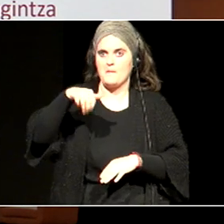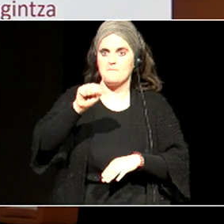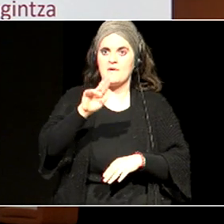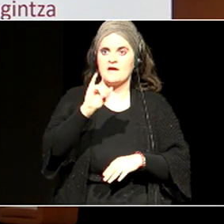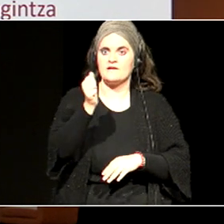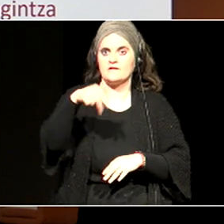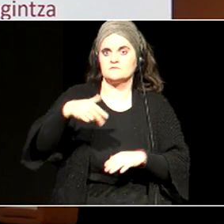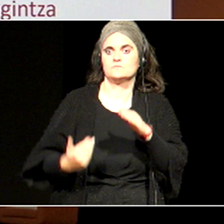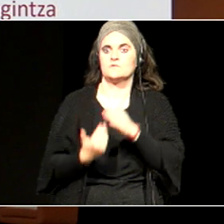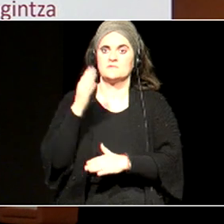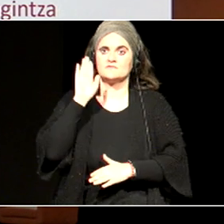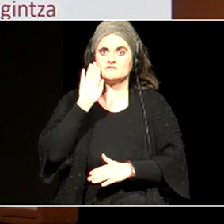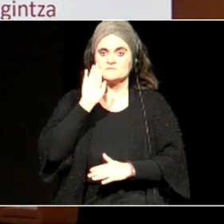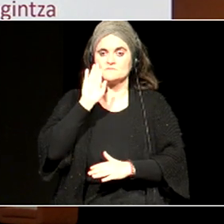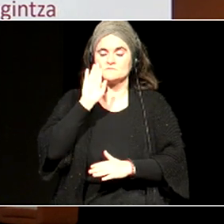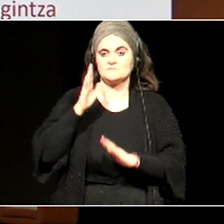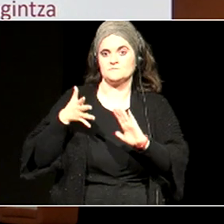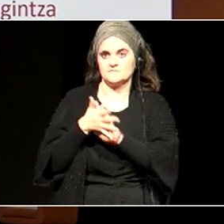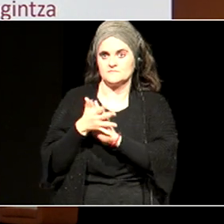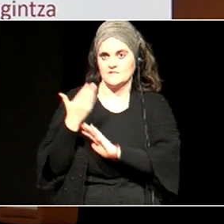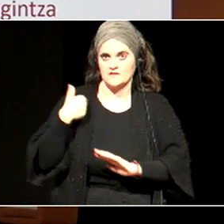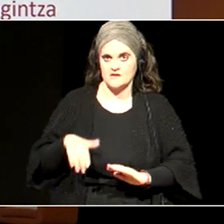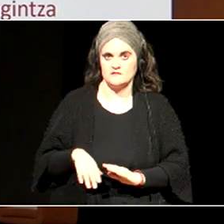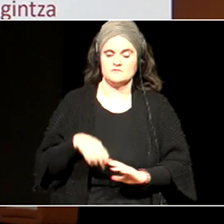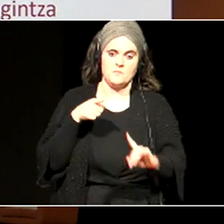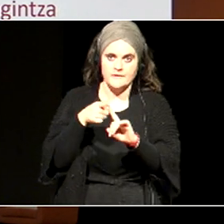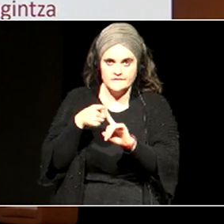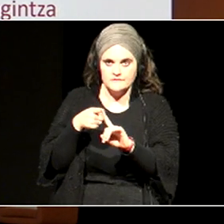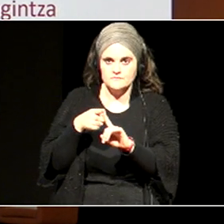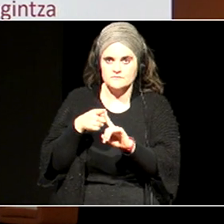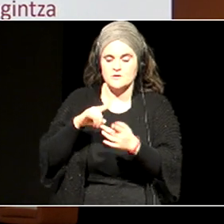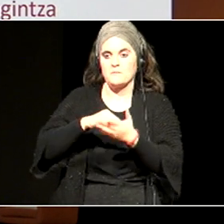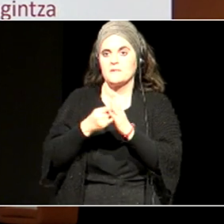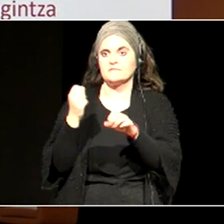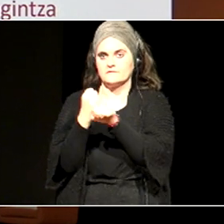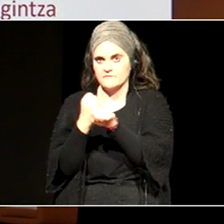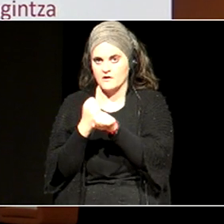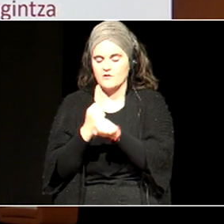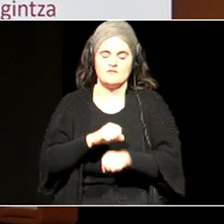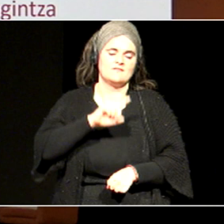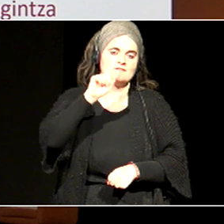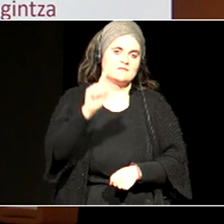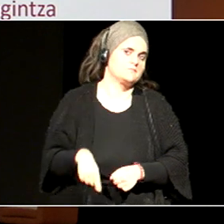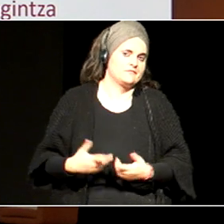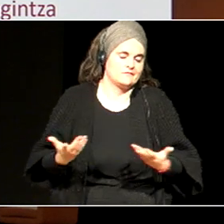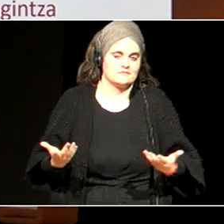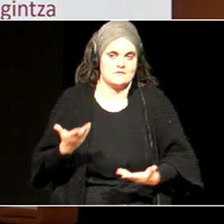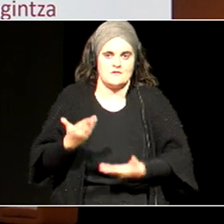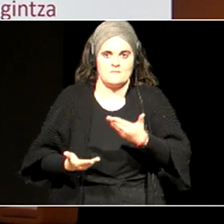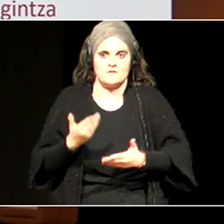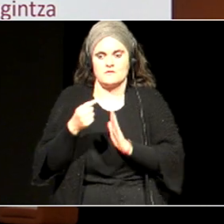eta elburuak, eta lanplan gintza. Gero, nola ez, ebaluaziorako eta kudeatzeko sistema,